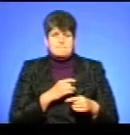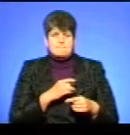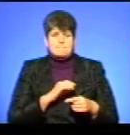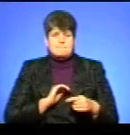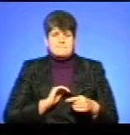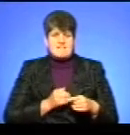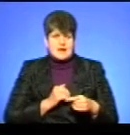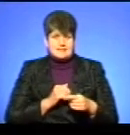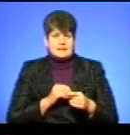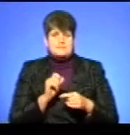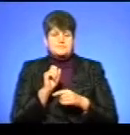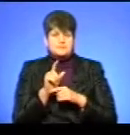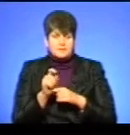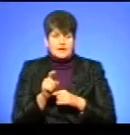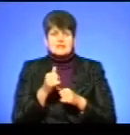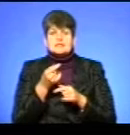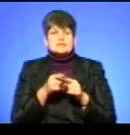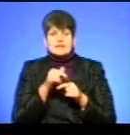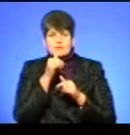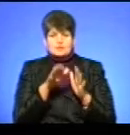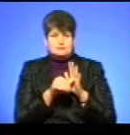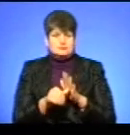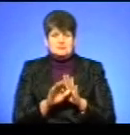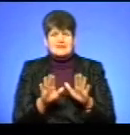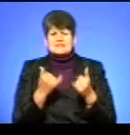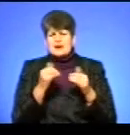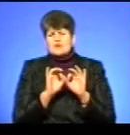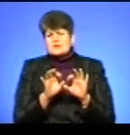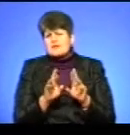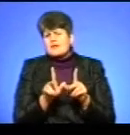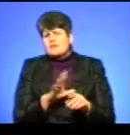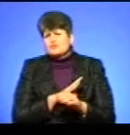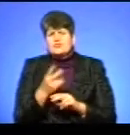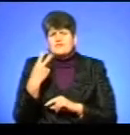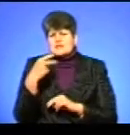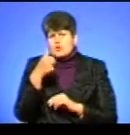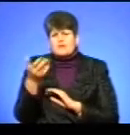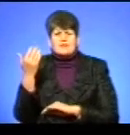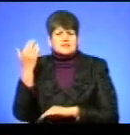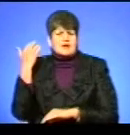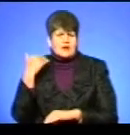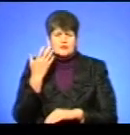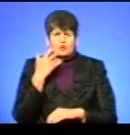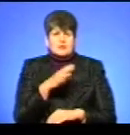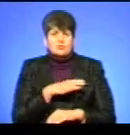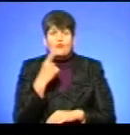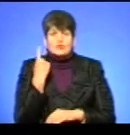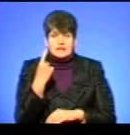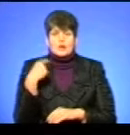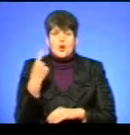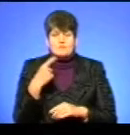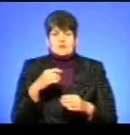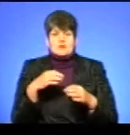підрядників, то це не може бути ніякої дискримінації. Зараз розказувати, як було 20 років назад, коли був один облавтодор